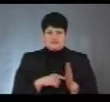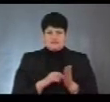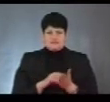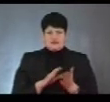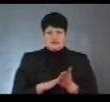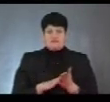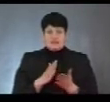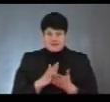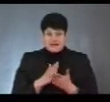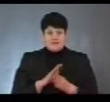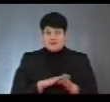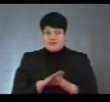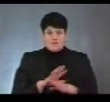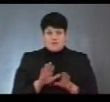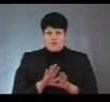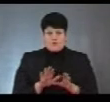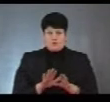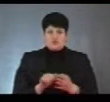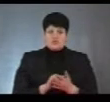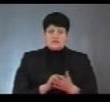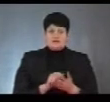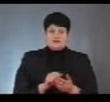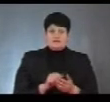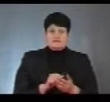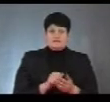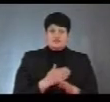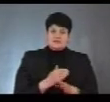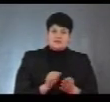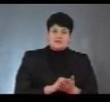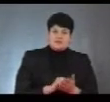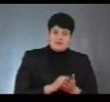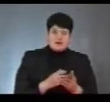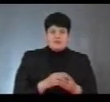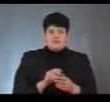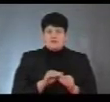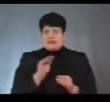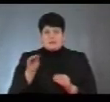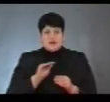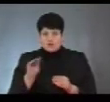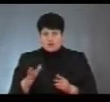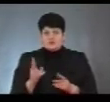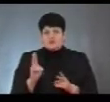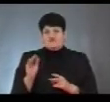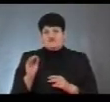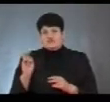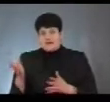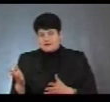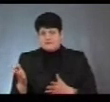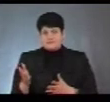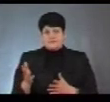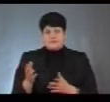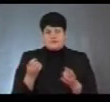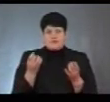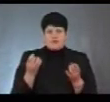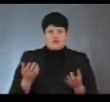ненаповнений. Частина є в папері, немає кому працювати, частина в жеках. Ніхто не передаєвся, всіх влаштовує. Тобто, ми зараз, ну,